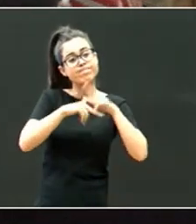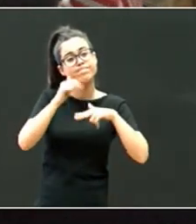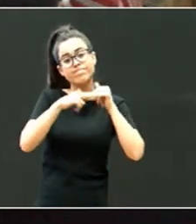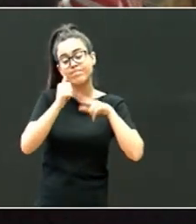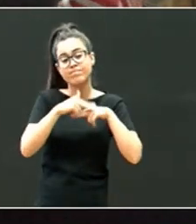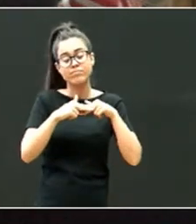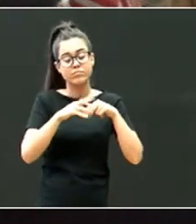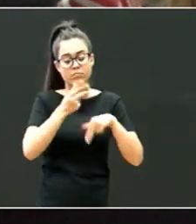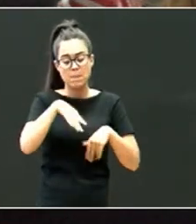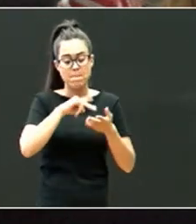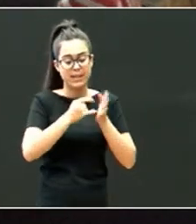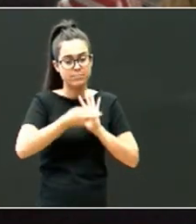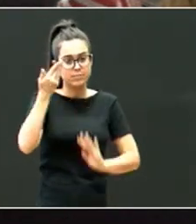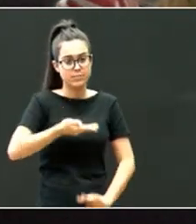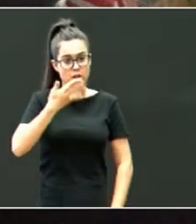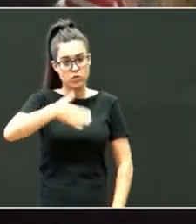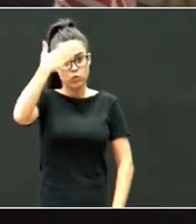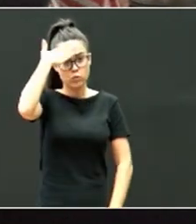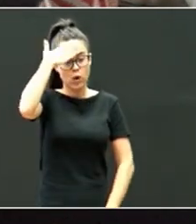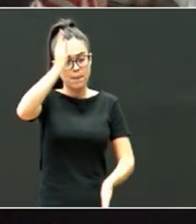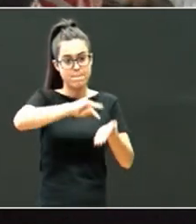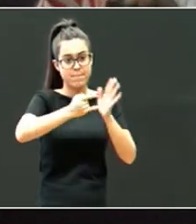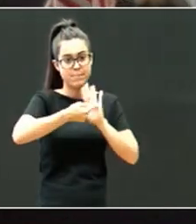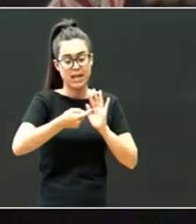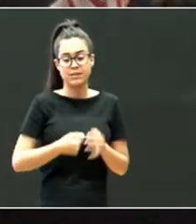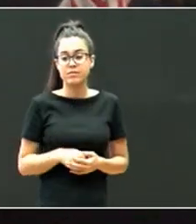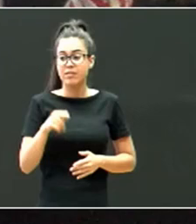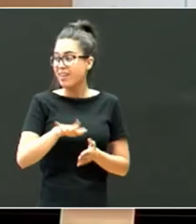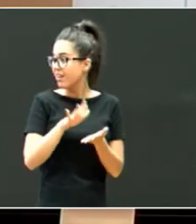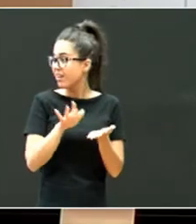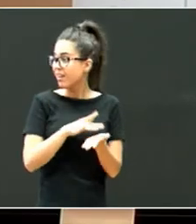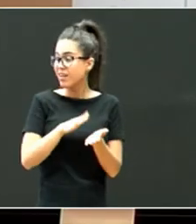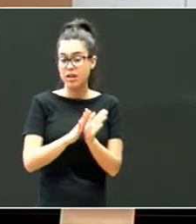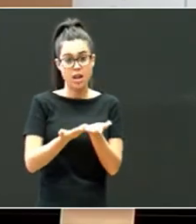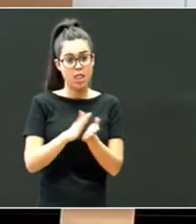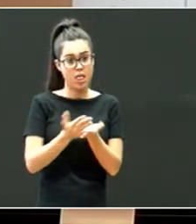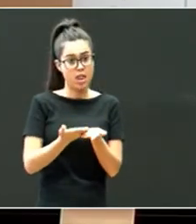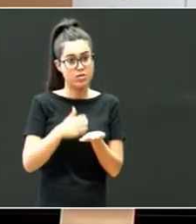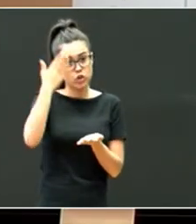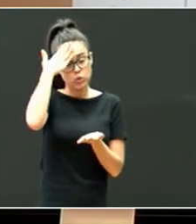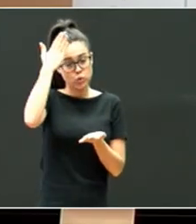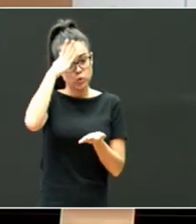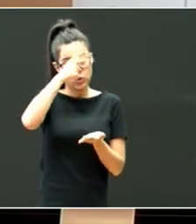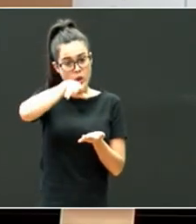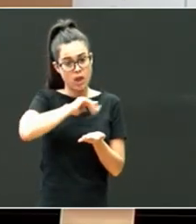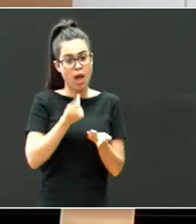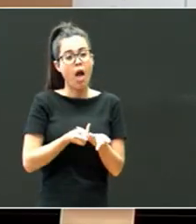oso importantiak planak, tutoretsa, plana, liburu honetan, tutoretsa egiteko, irizpidea dare,